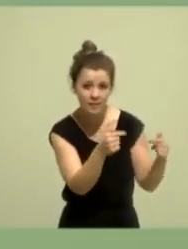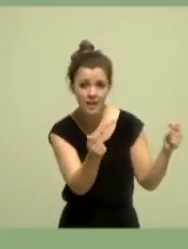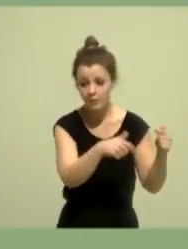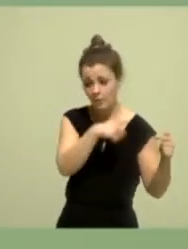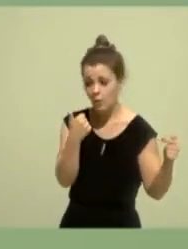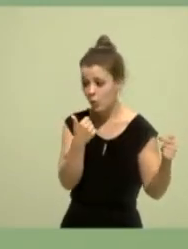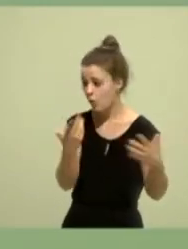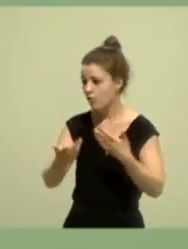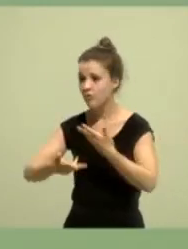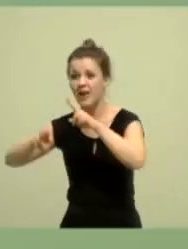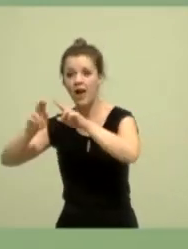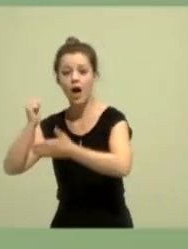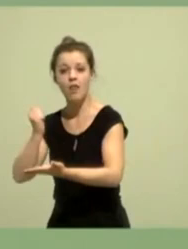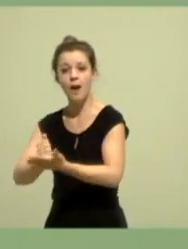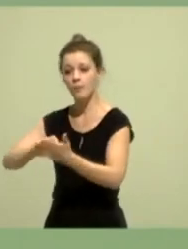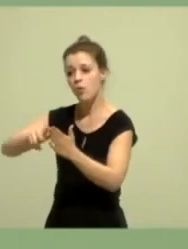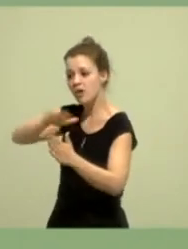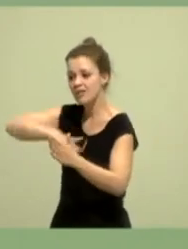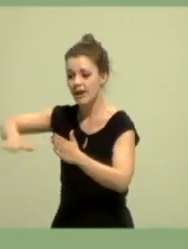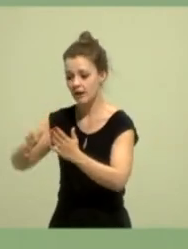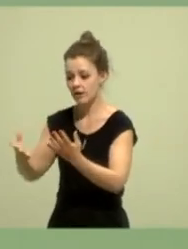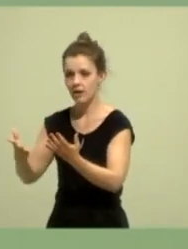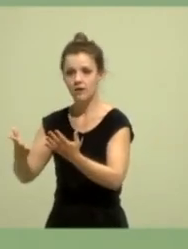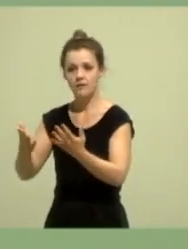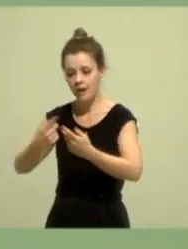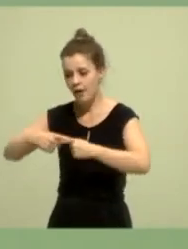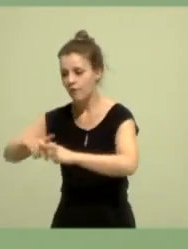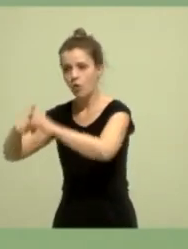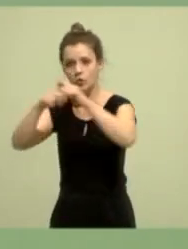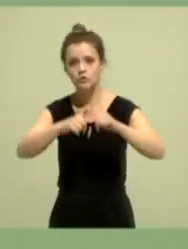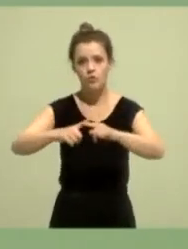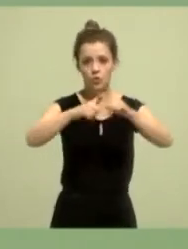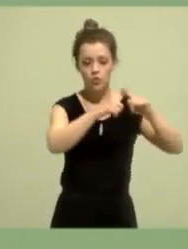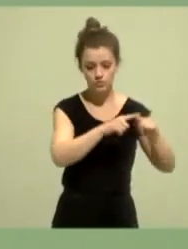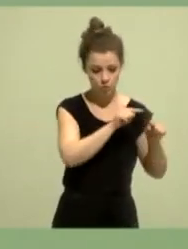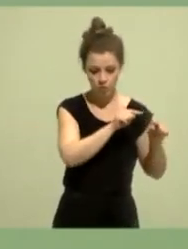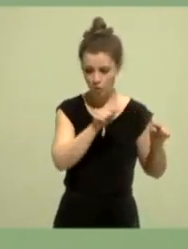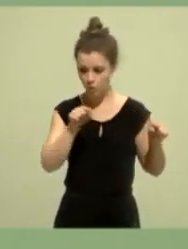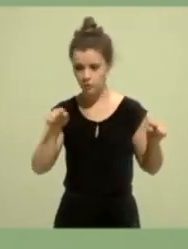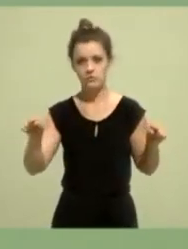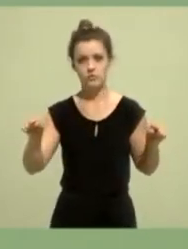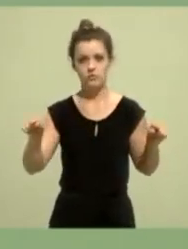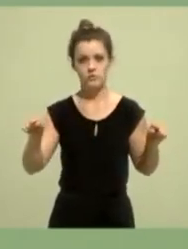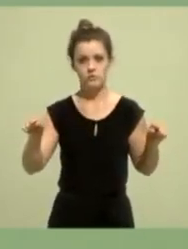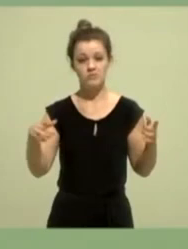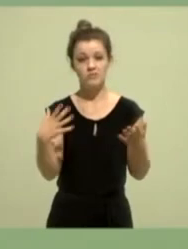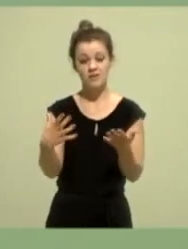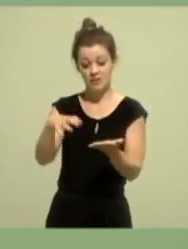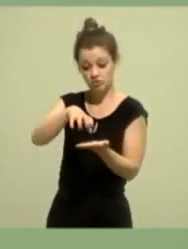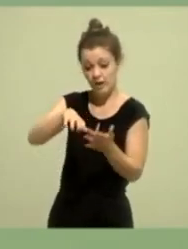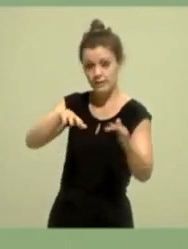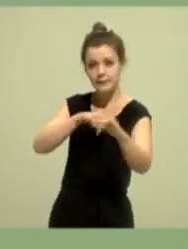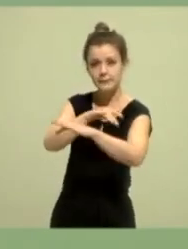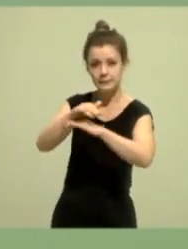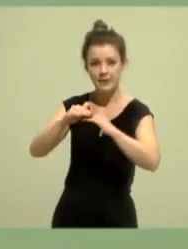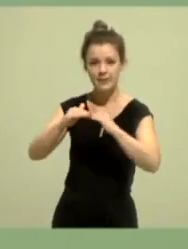wieder mehr in den Mittelpunkt zu rücken und es so vor allen Dingen zum Beispiel mehr Frauen insbesondere auf kommunaler Ebene ermöglichen,